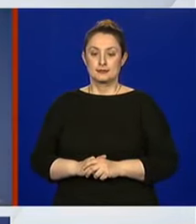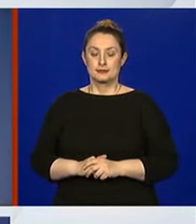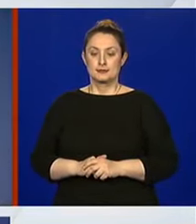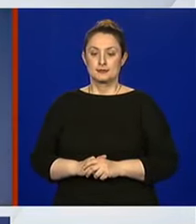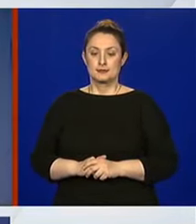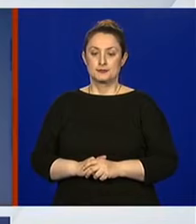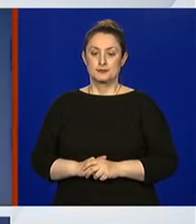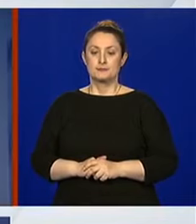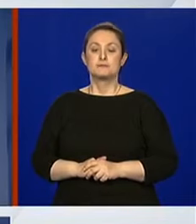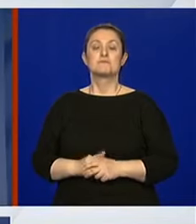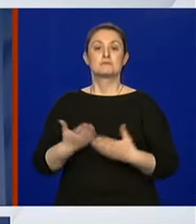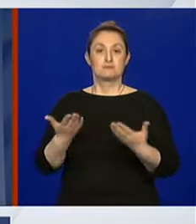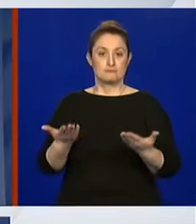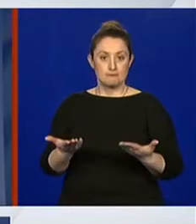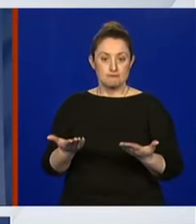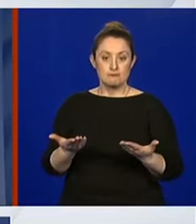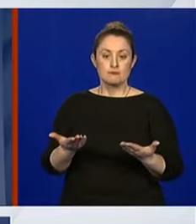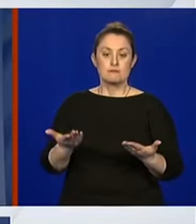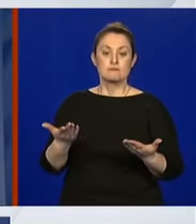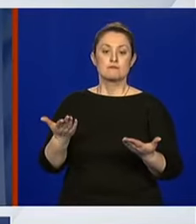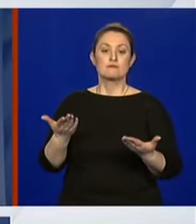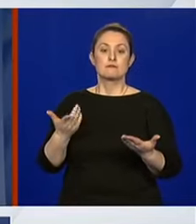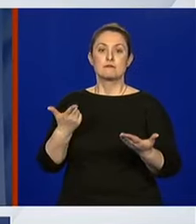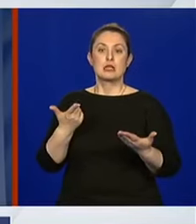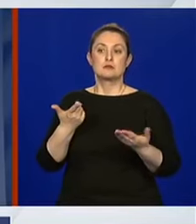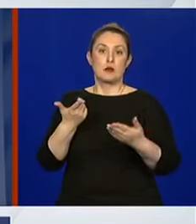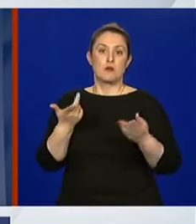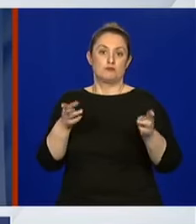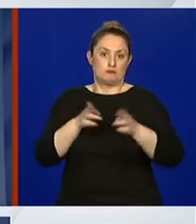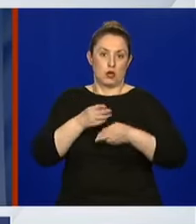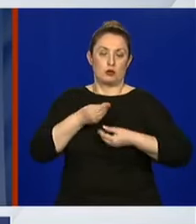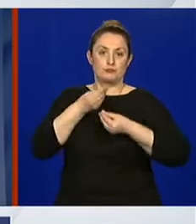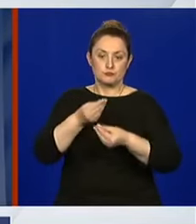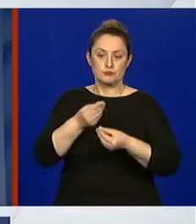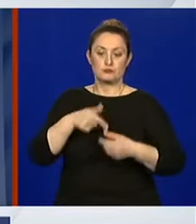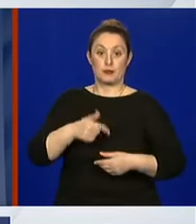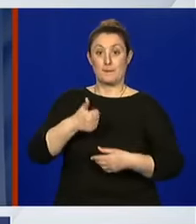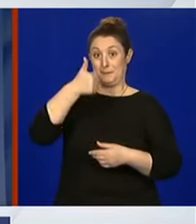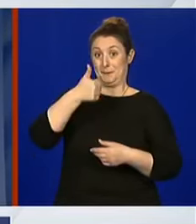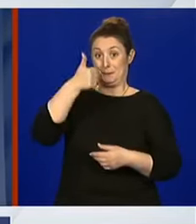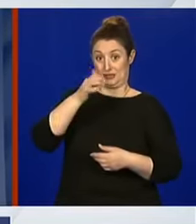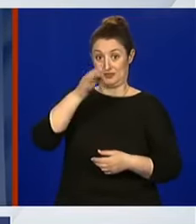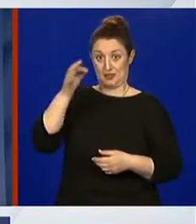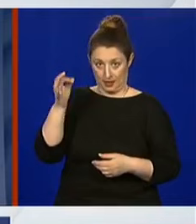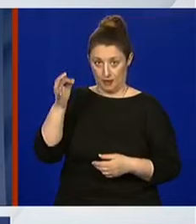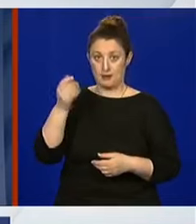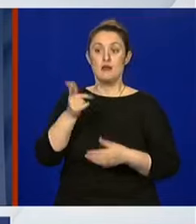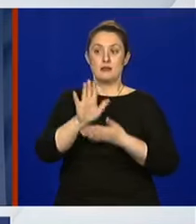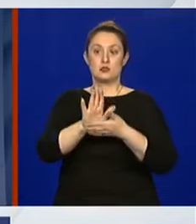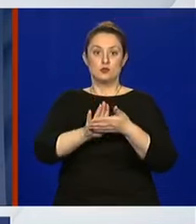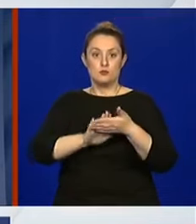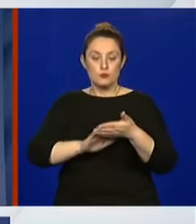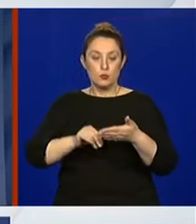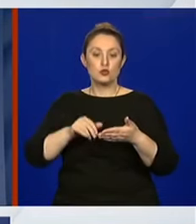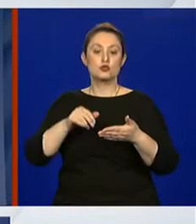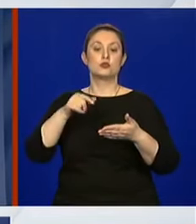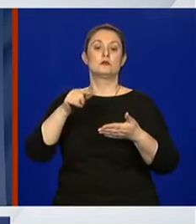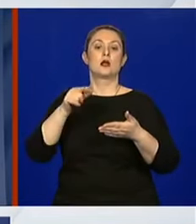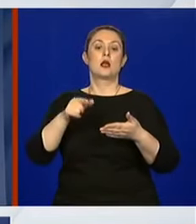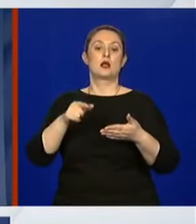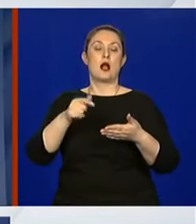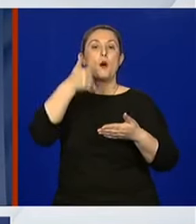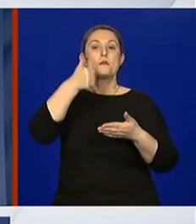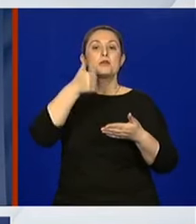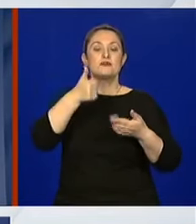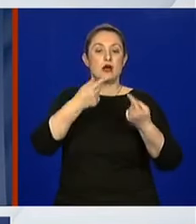Evo, samo uvodno, dakle, ovo je prvi dan u kojem se primjenjuju prva